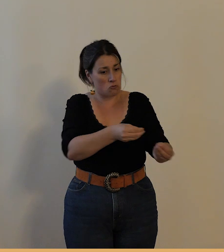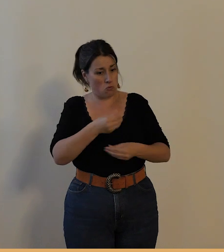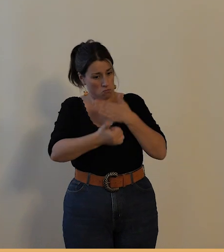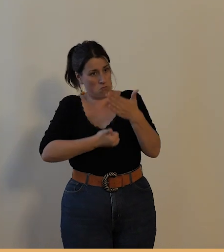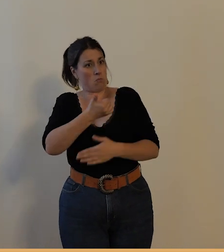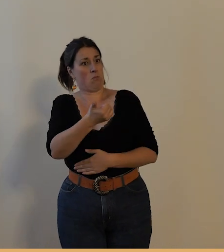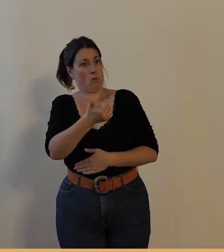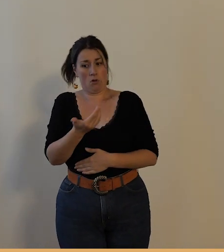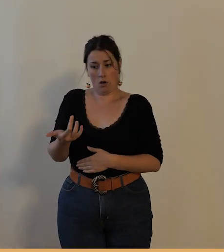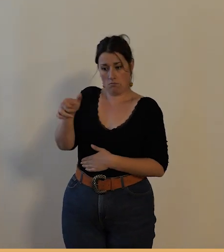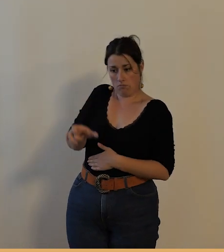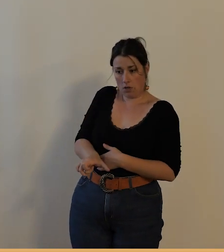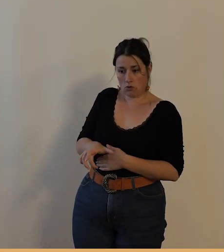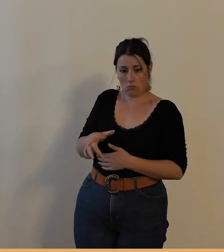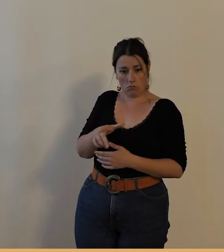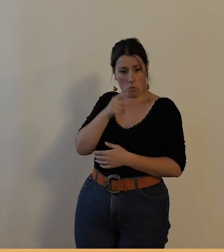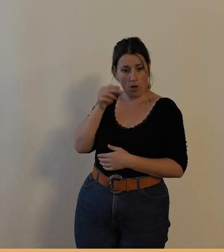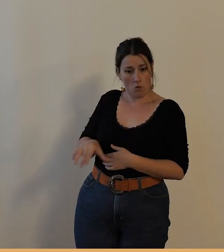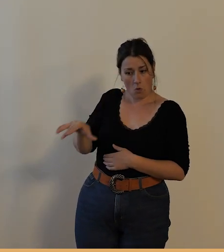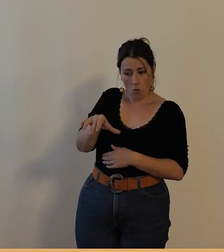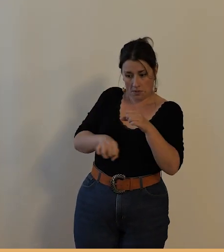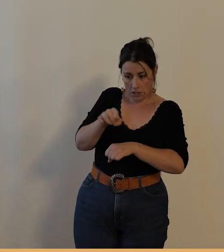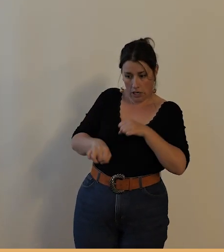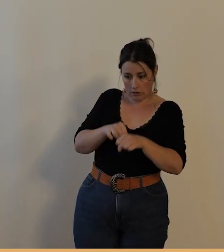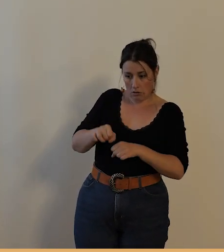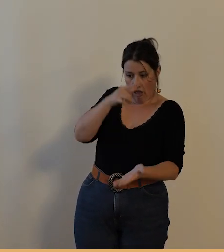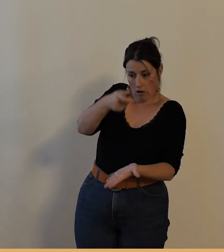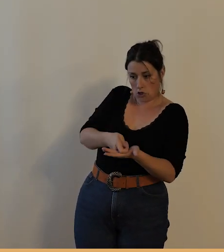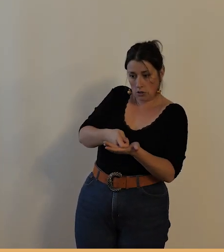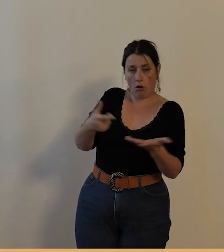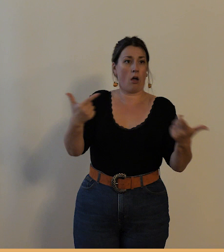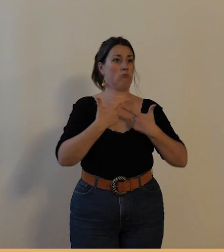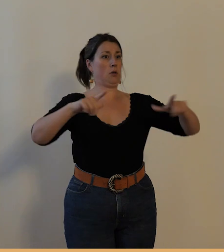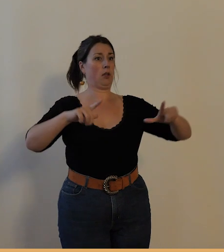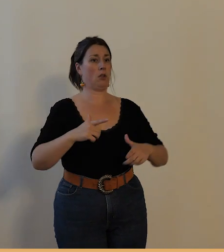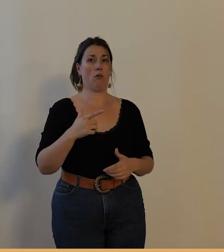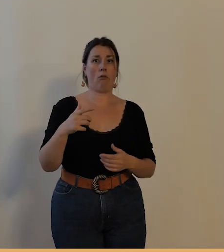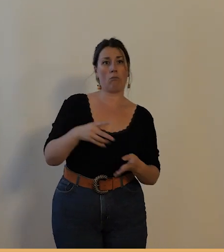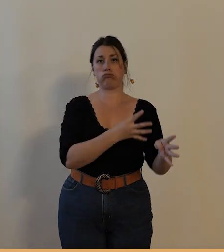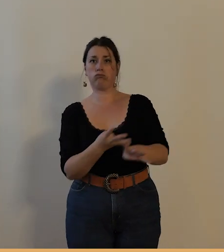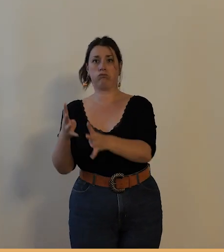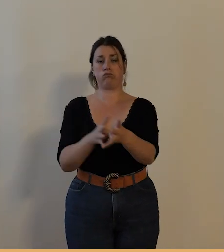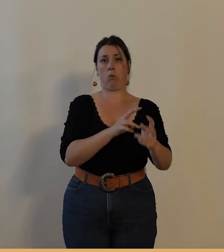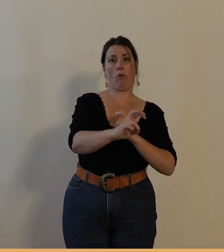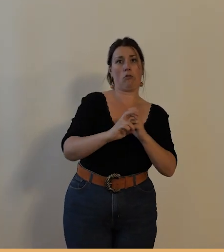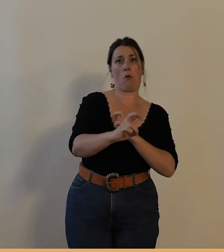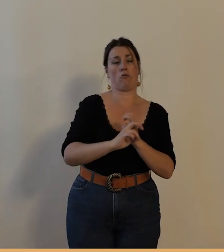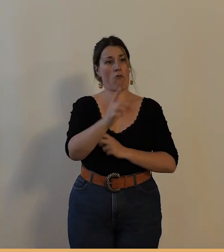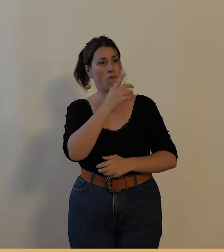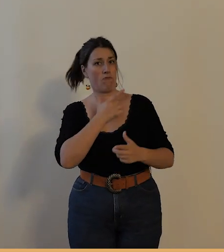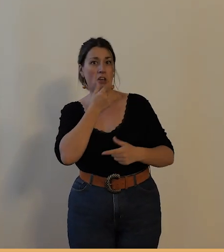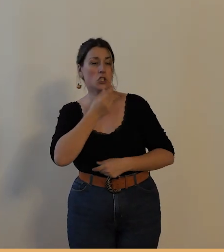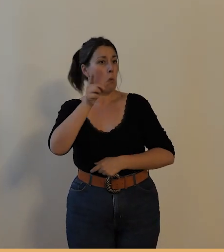davantage par la bicyclette il a gagné en liberté pouvant parcourir des kilomètres sans fatigue